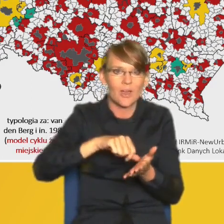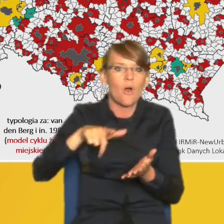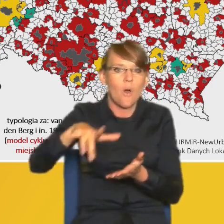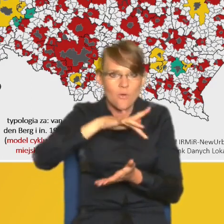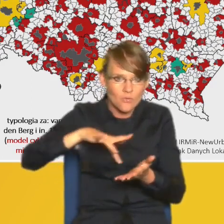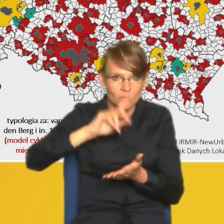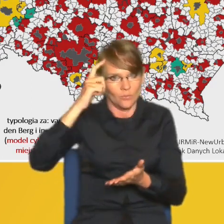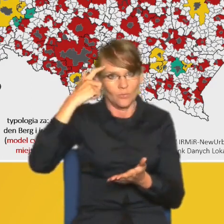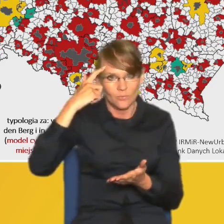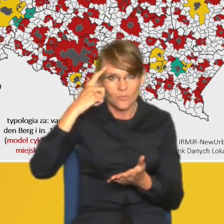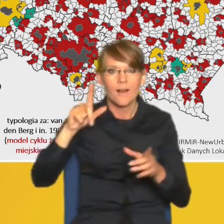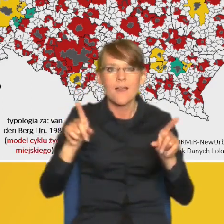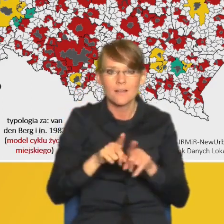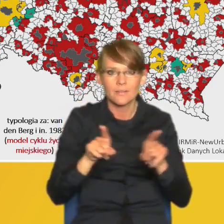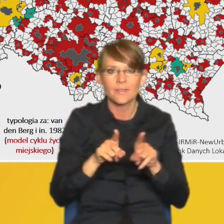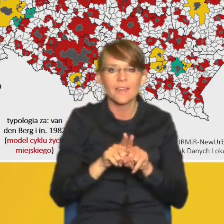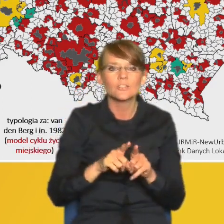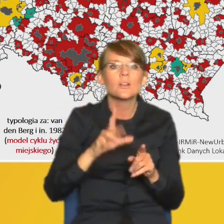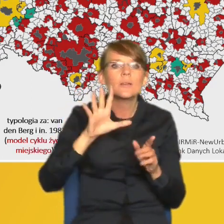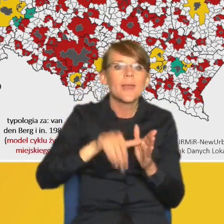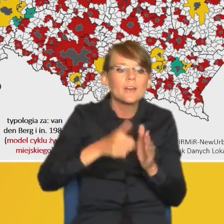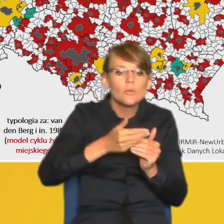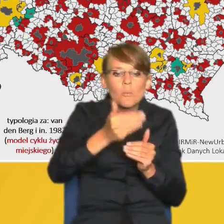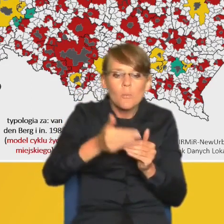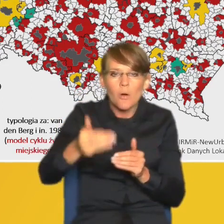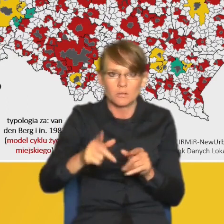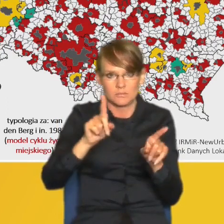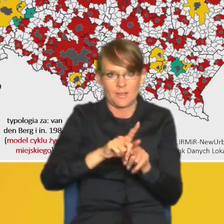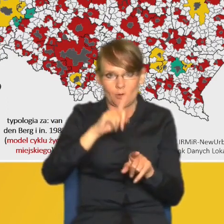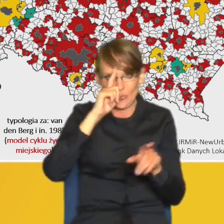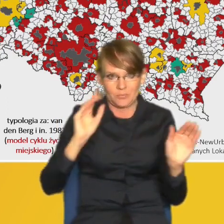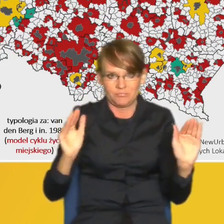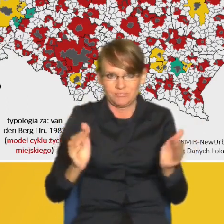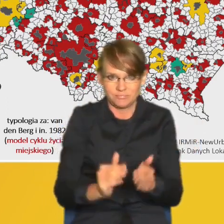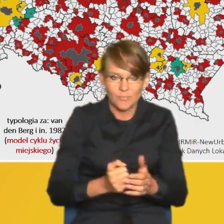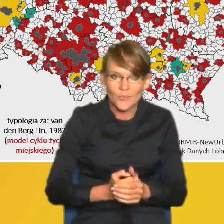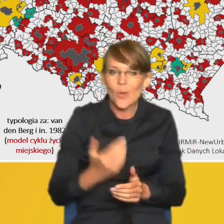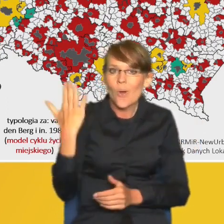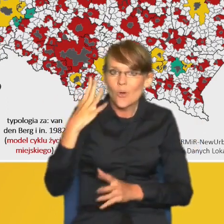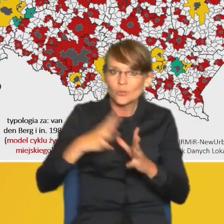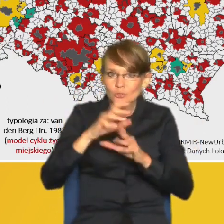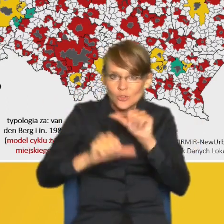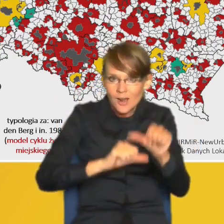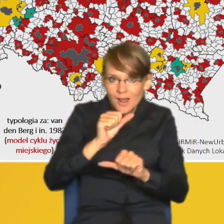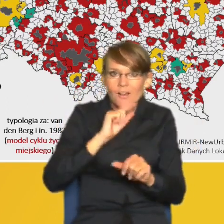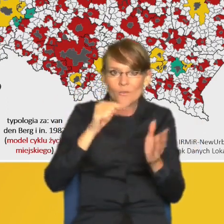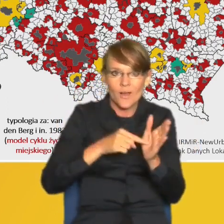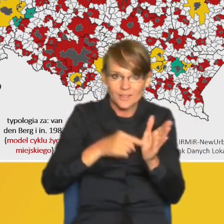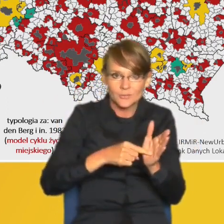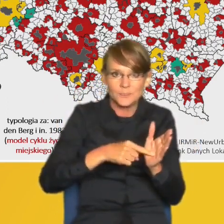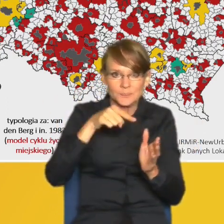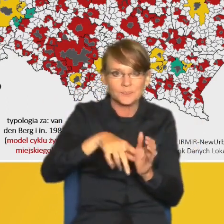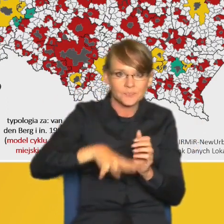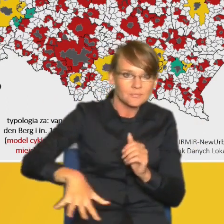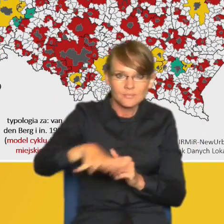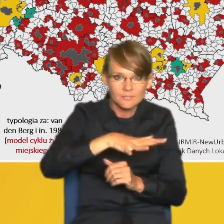rdzeniowymi, ale również strefy podmiejskiej. W ciągu ostatnich dziesięciu lat to właśnie te regiony